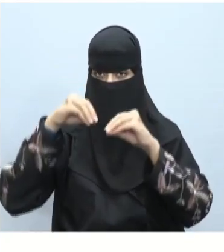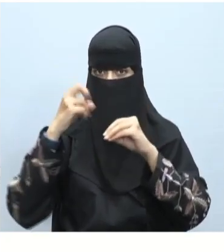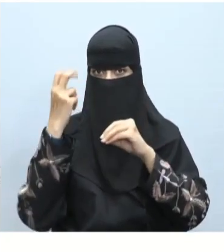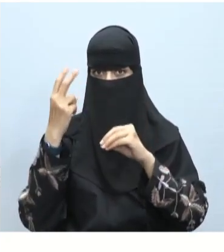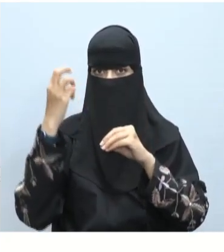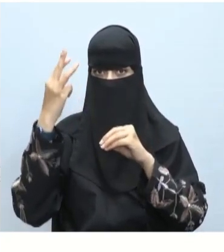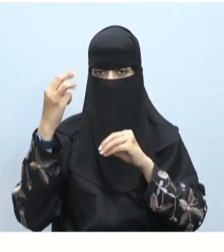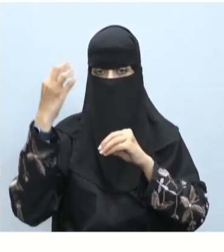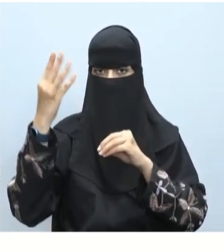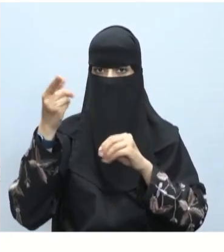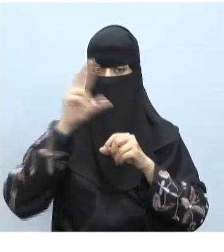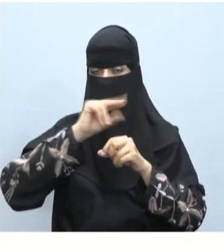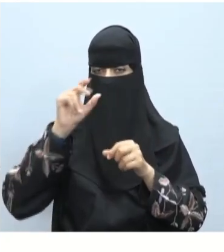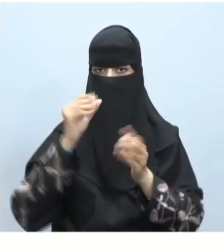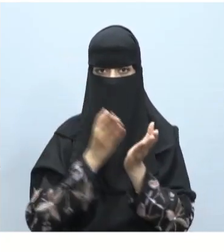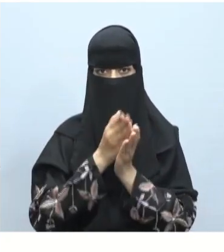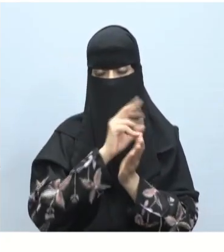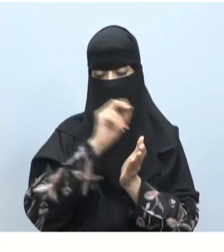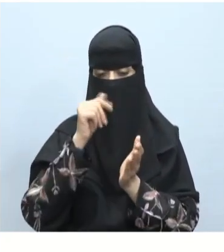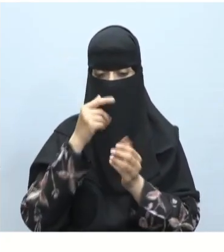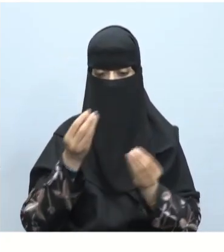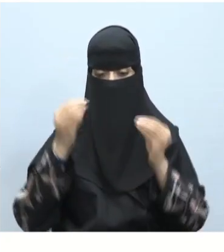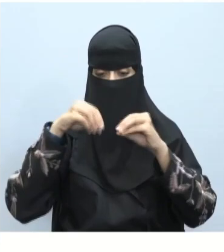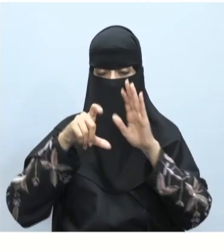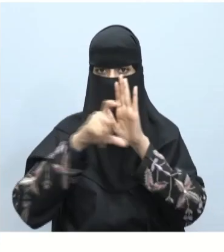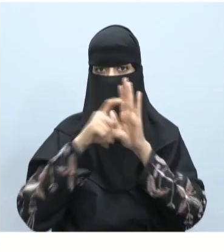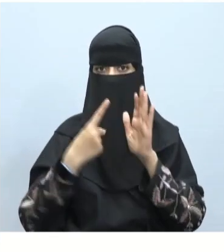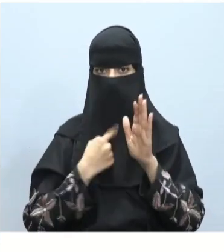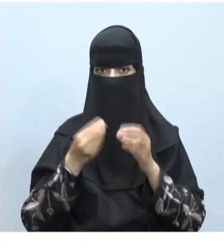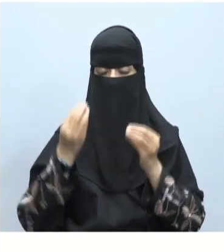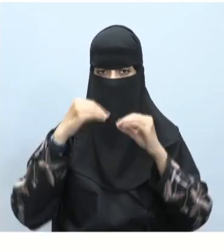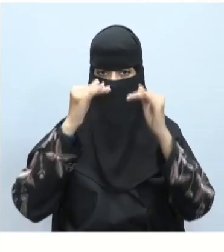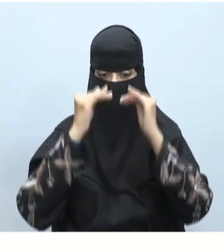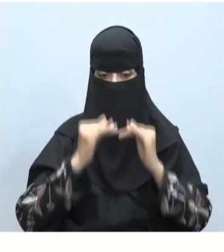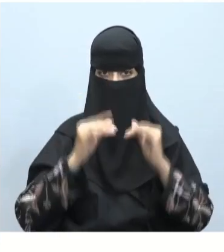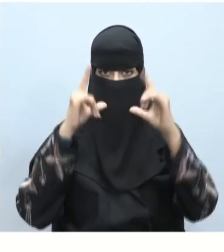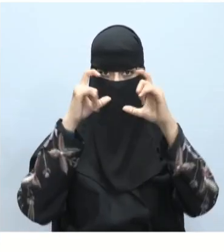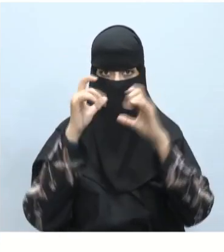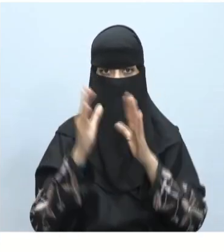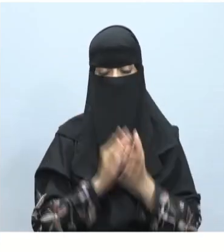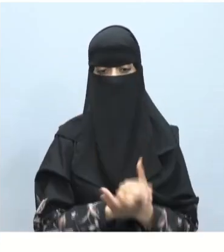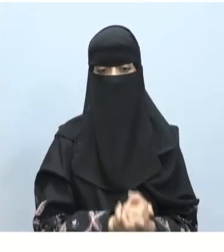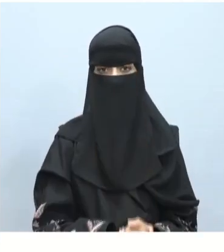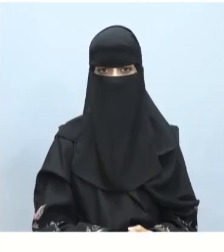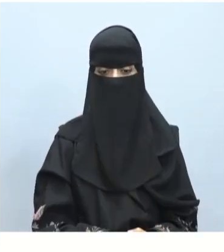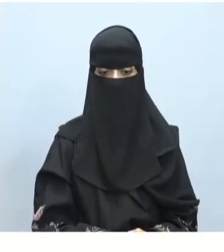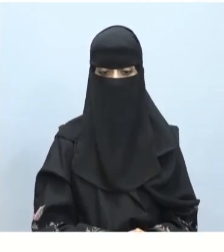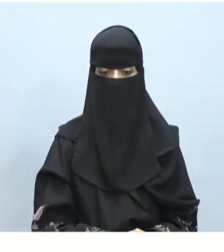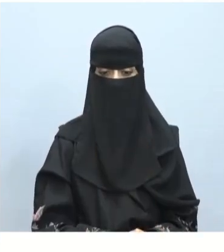الثانية والصورة الثالثة والصورة الرابعة وإضافة النص الذي نريد في أسفل هذه الصور